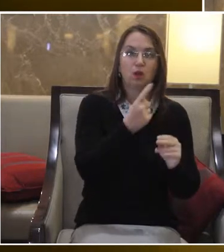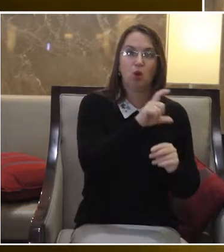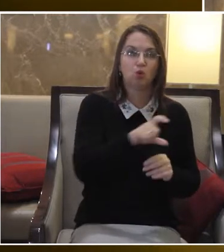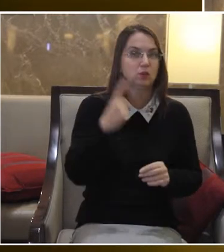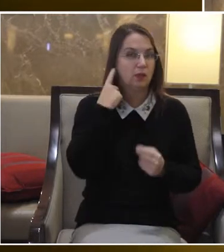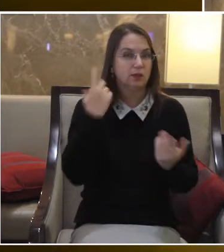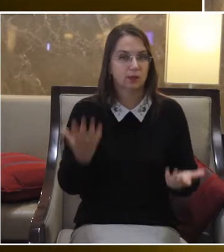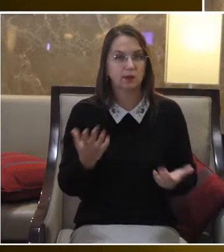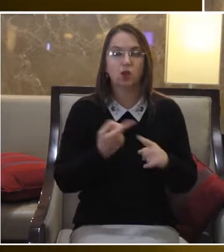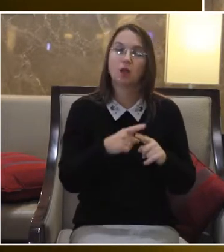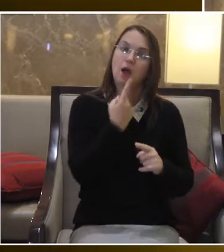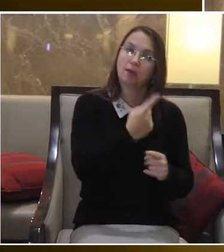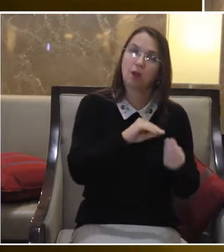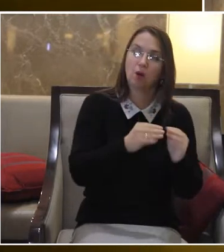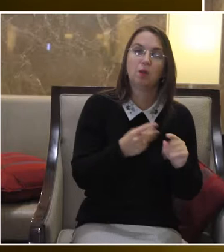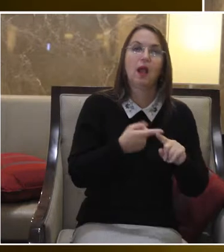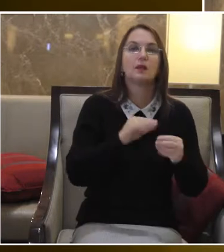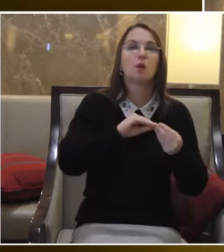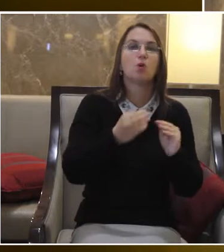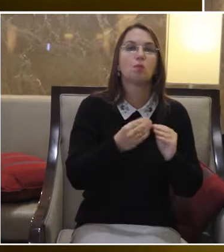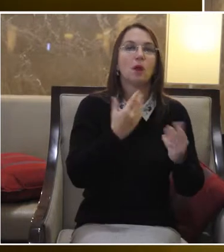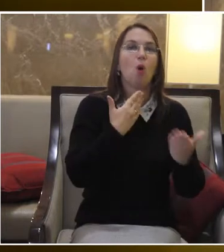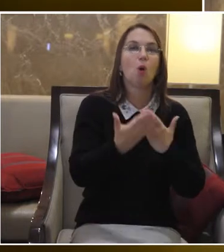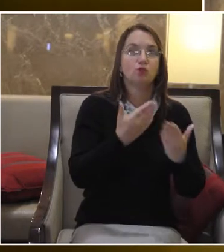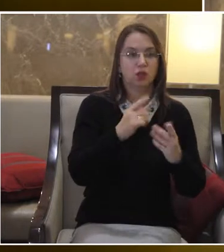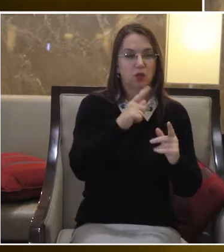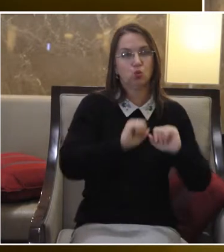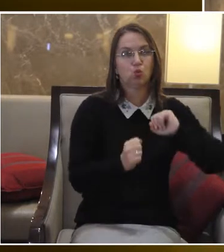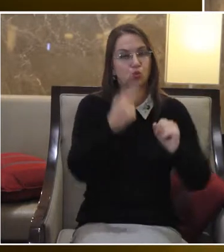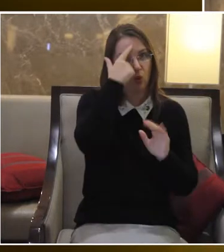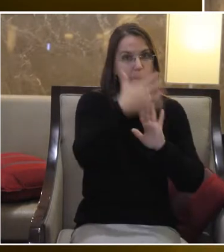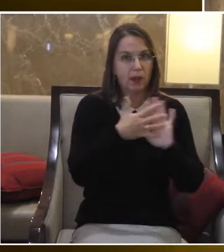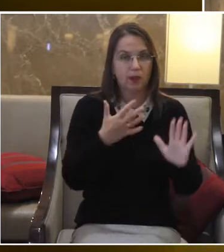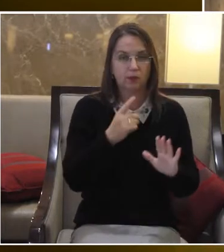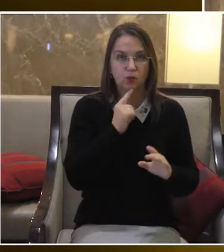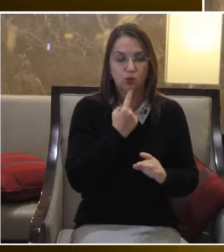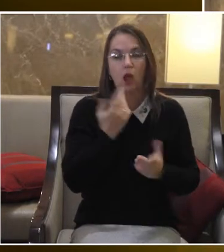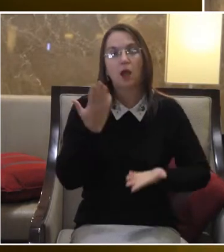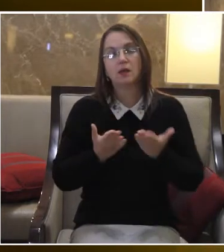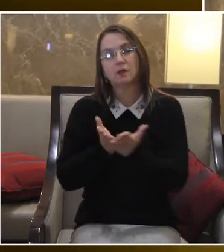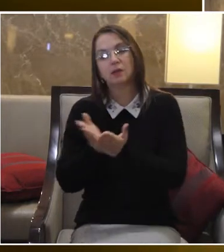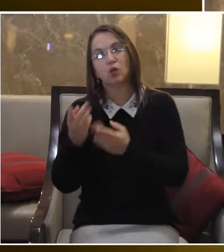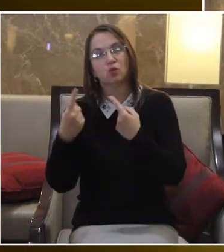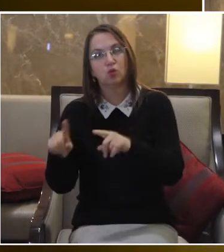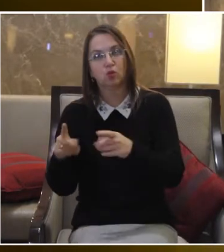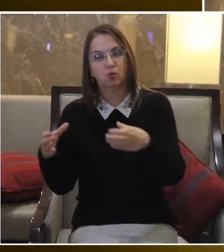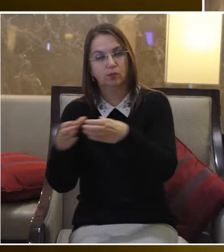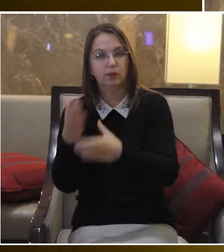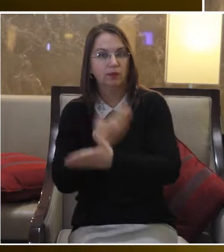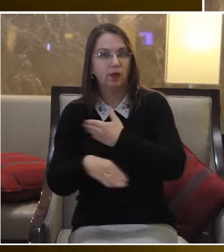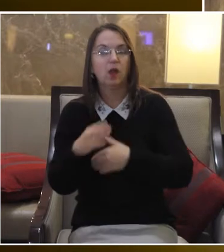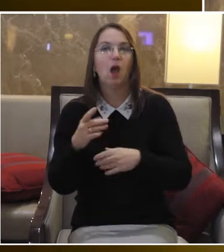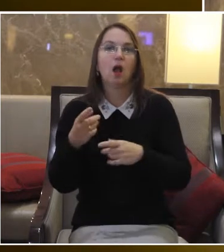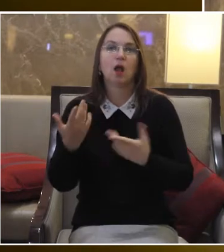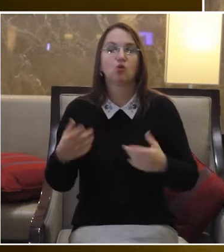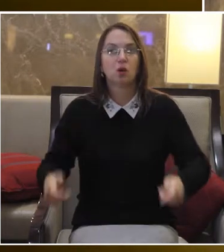буде одна проблема Це проблема спілкування та розуміння один одного Якщо будемо